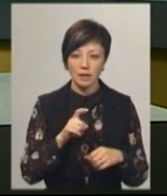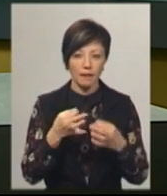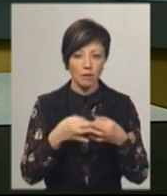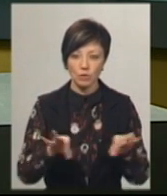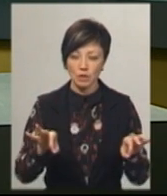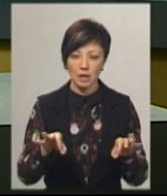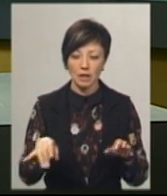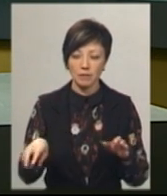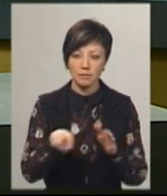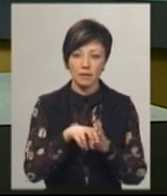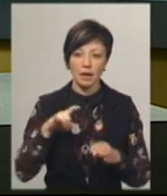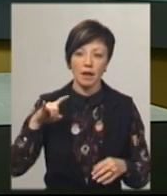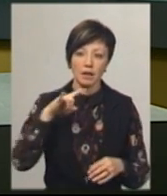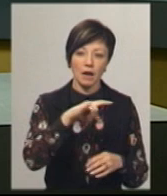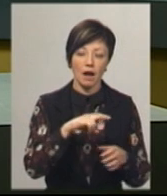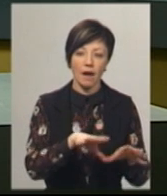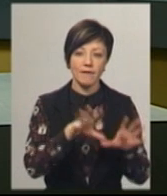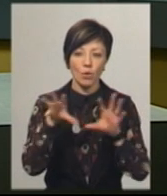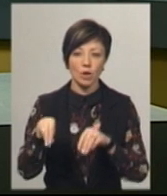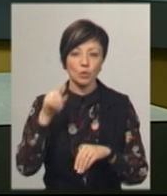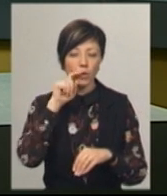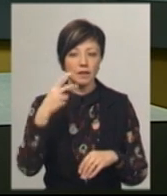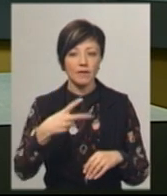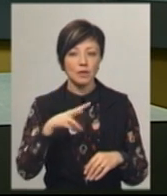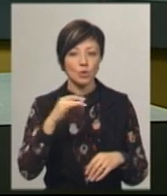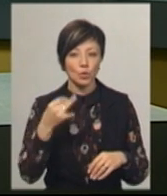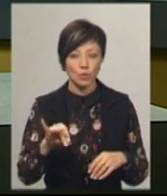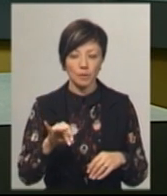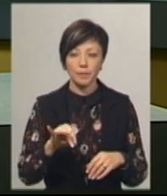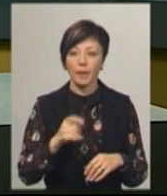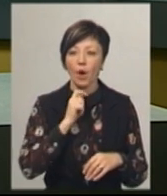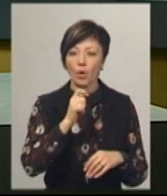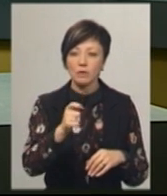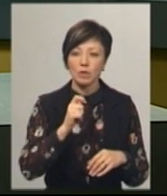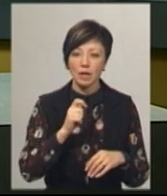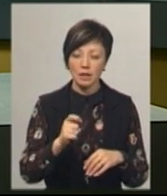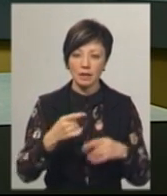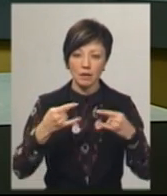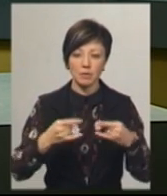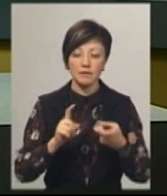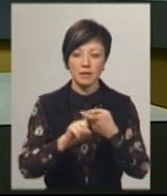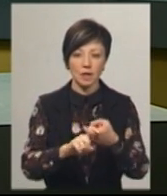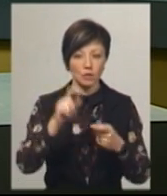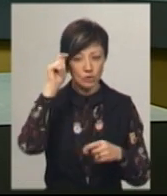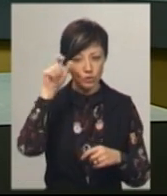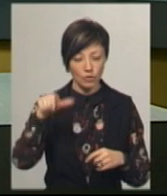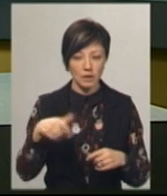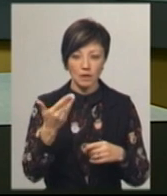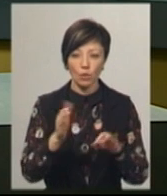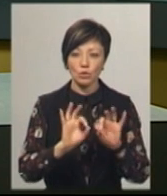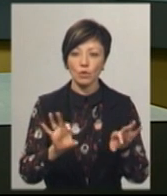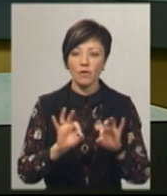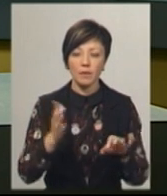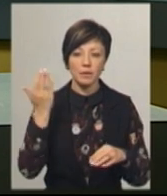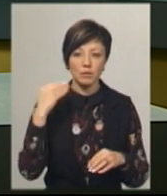не пустили на борт літака під час евакуації українців 20 лютого. Кореспондентка Суспільного зв'язалась із чоловіком. За його словами,